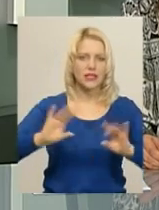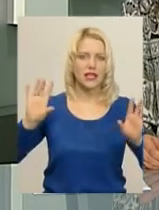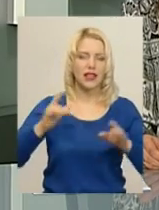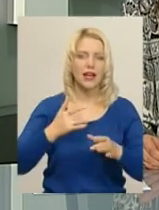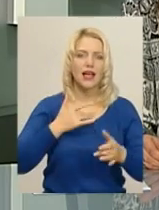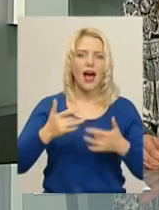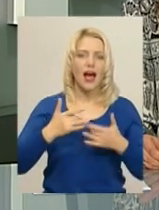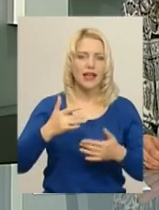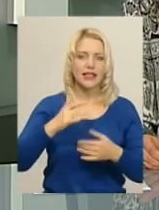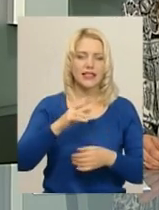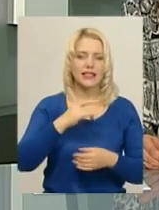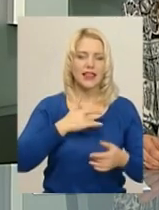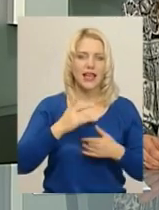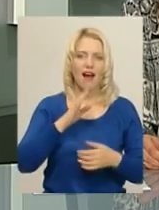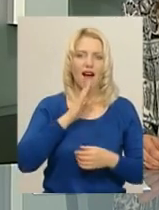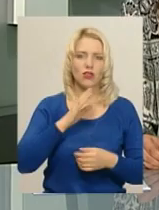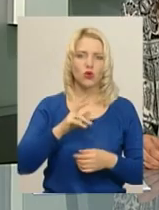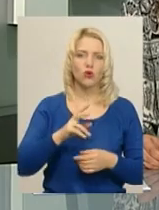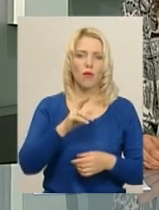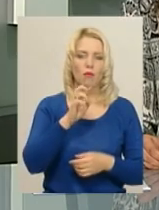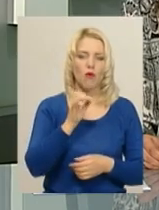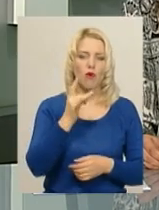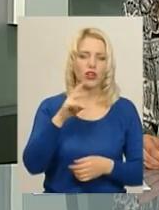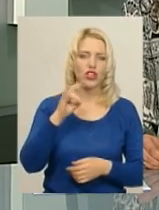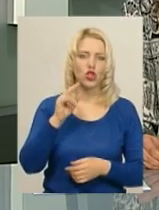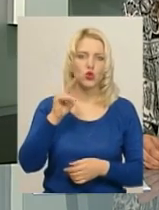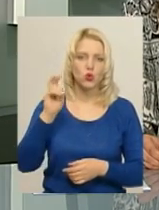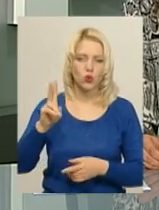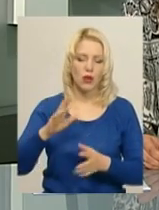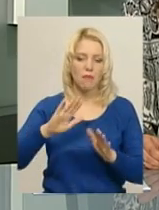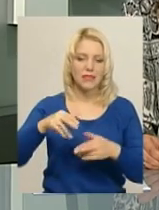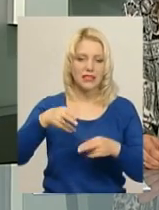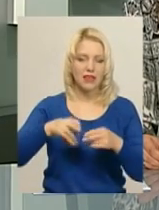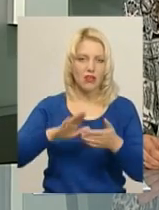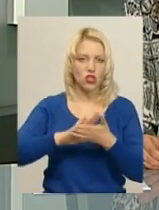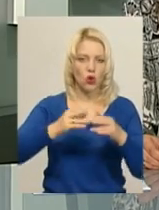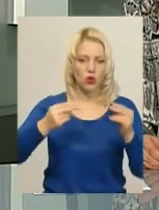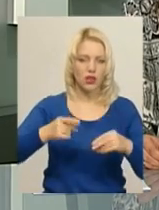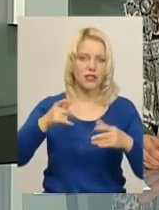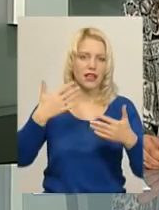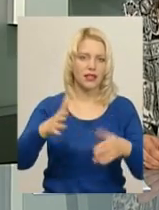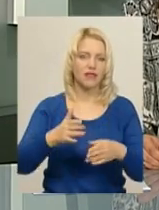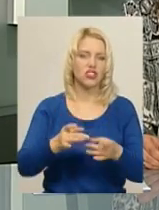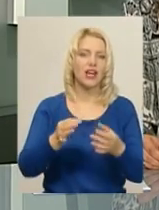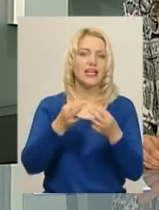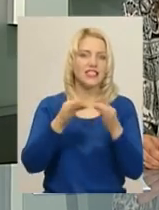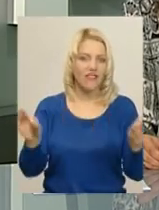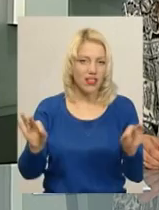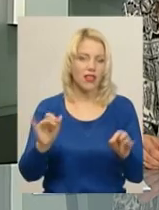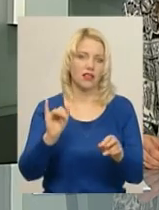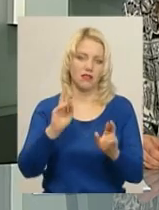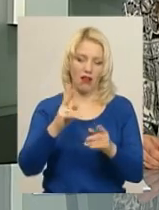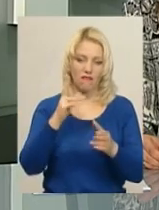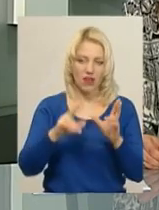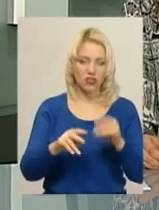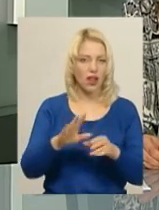Голова профспілки Раїса Бортнійчук. Після завершення контракту її звільнили. Як вона вважає, незаконно. Каже, не